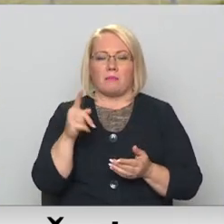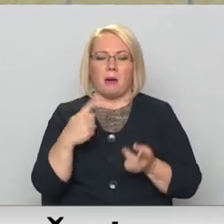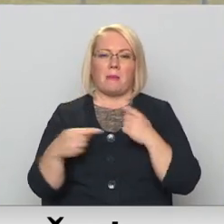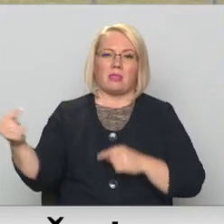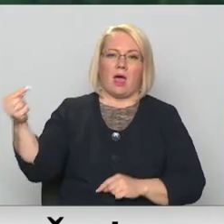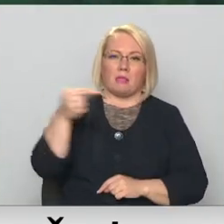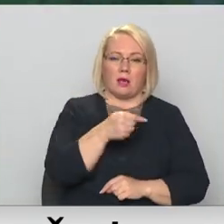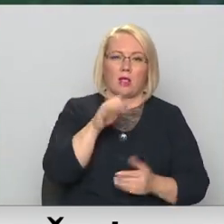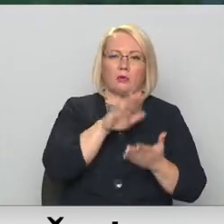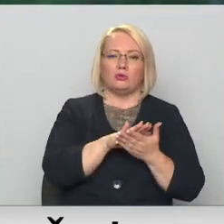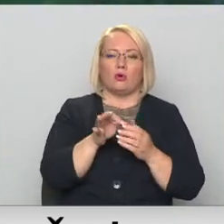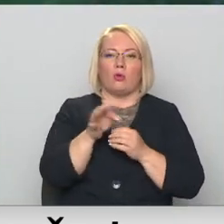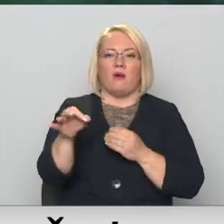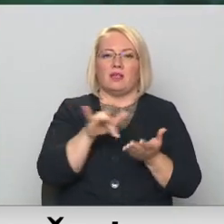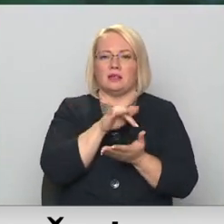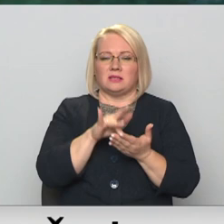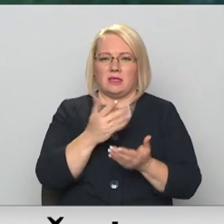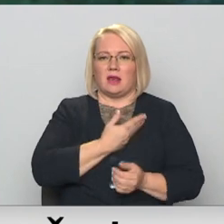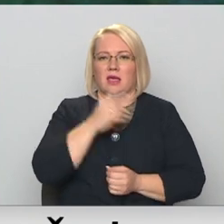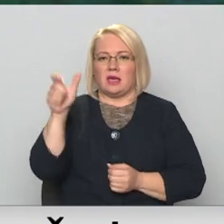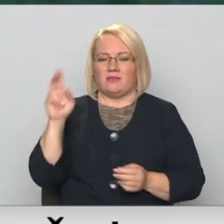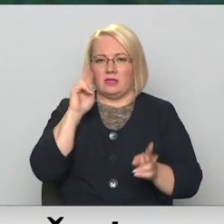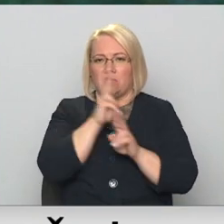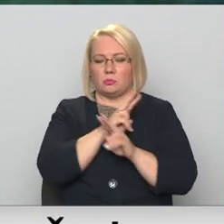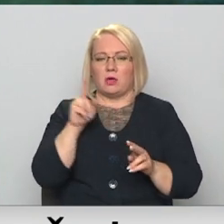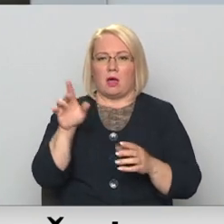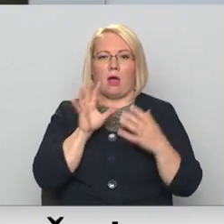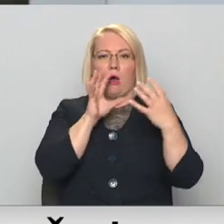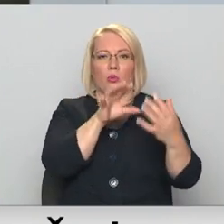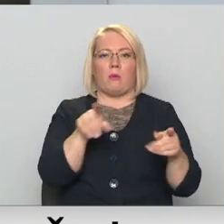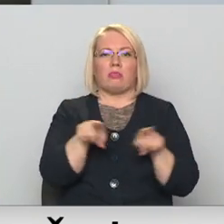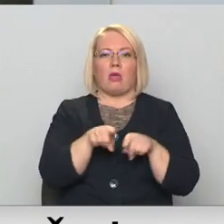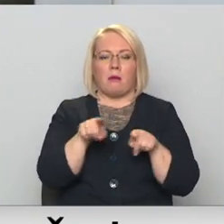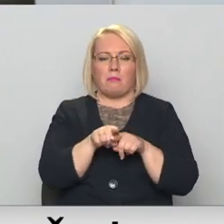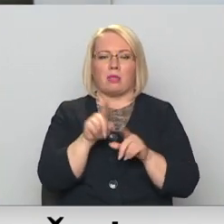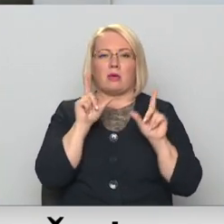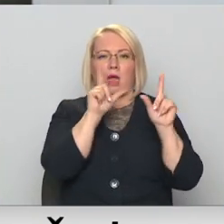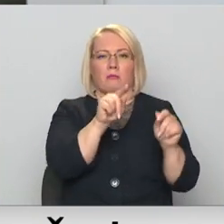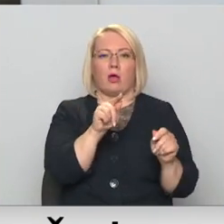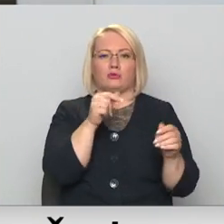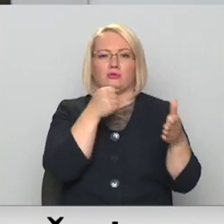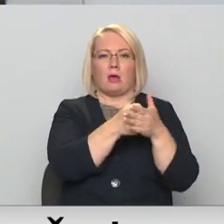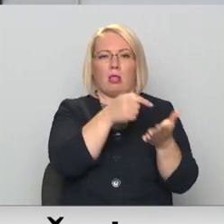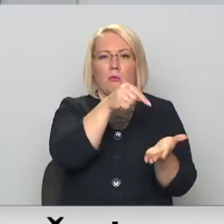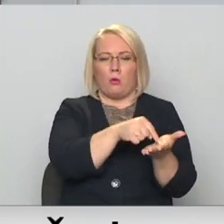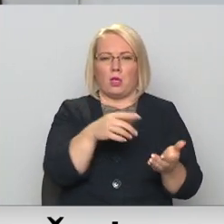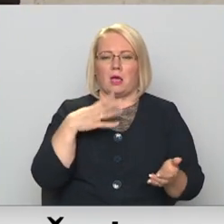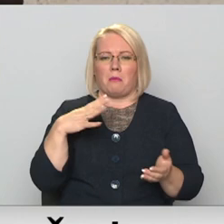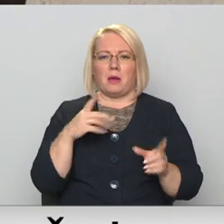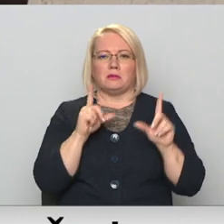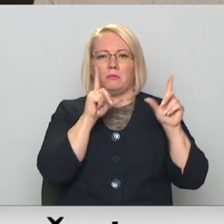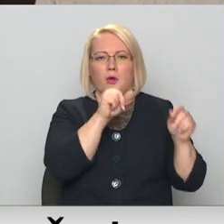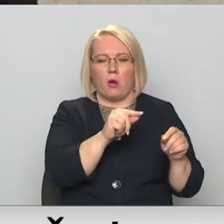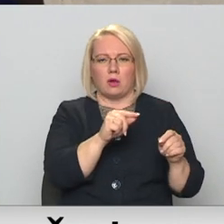uz novada centru. Iedzīvotāji neizpratnē, ja jautam autobusam tāpat ir jānokļūst gala pieturā, kāpēc dodoties uz to vai